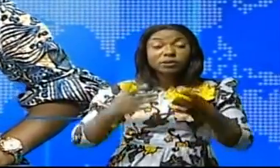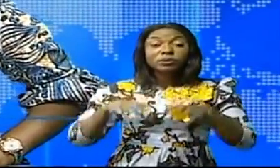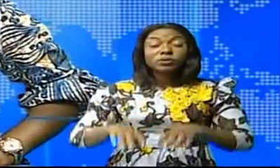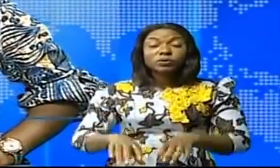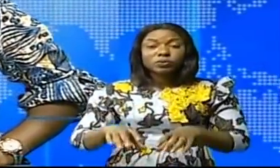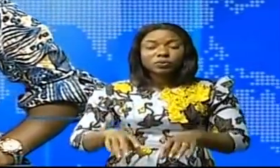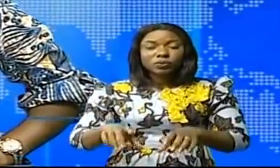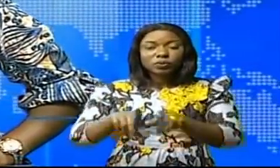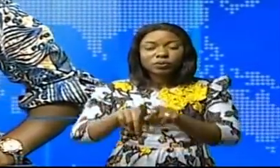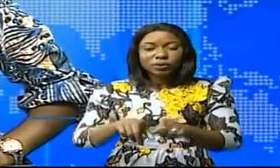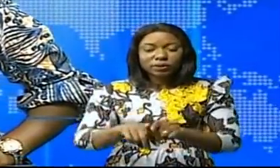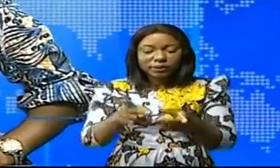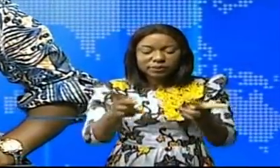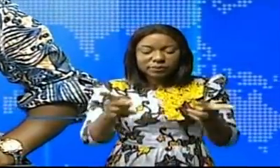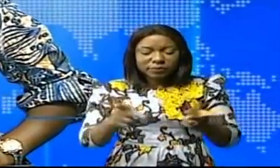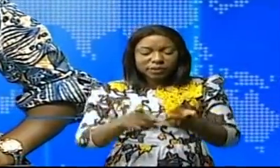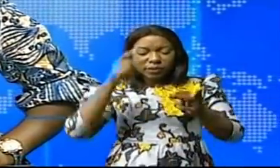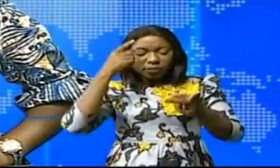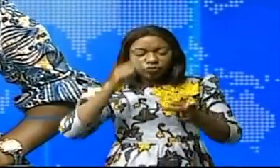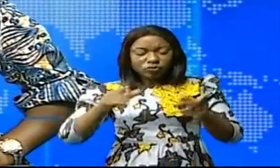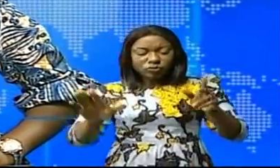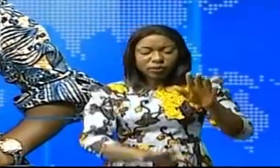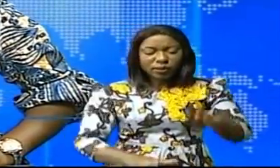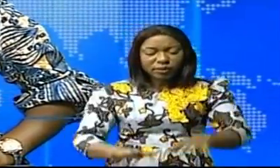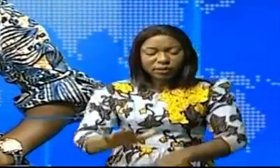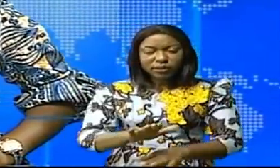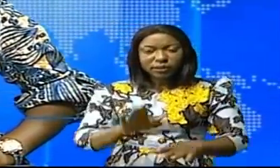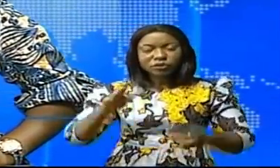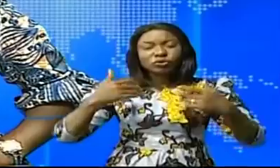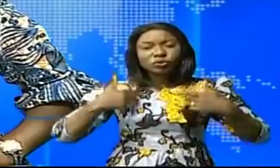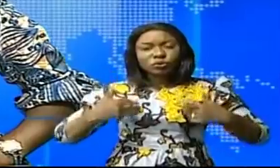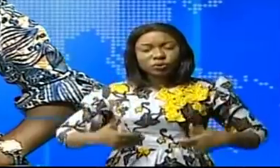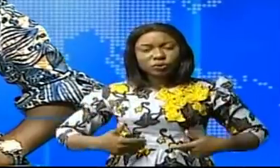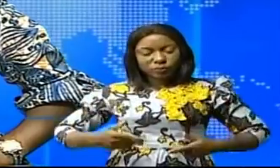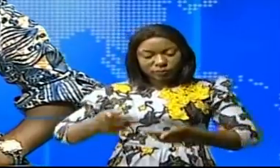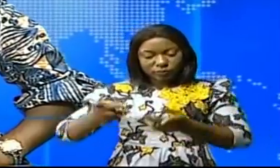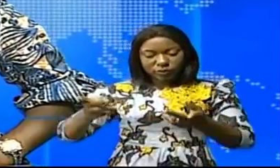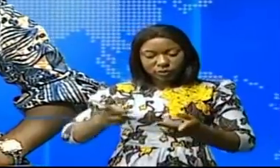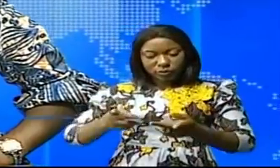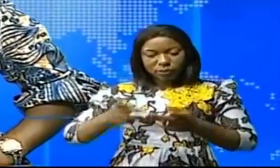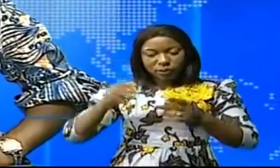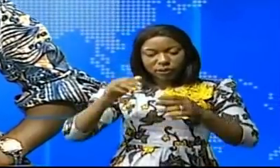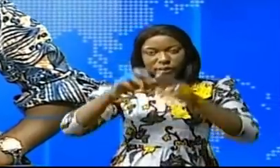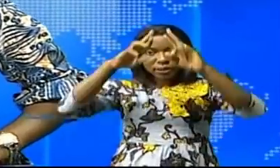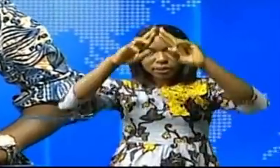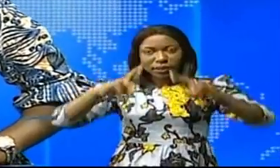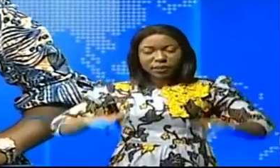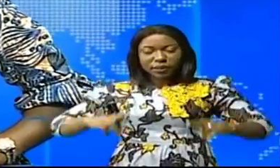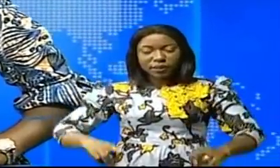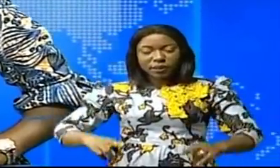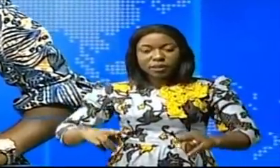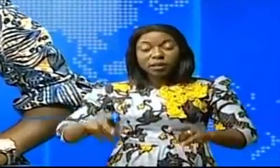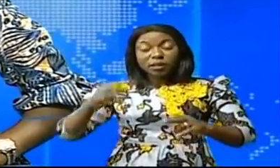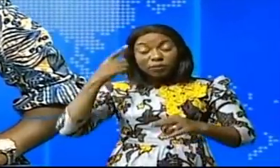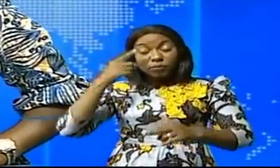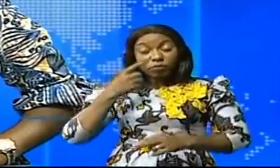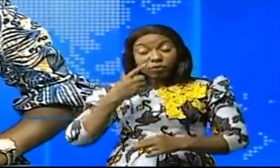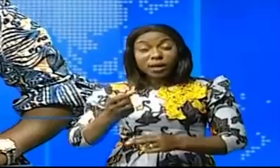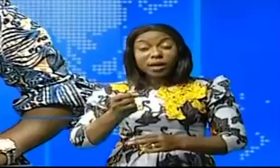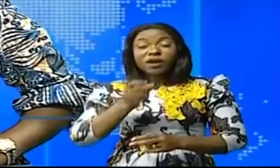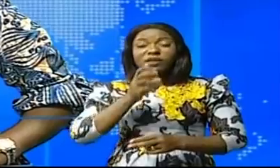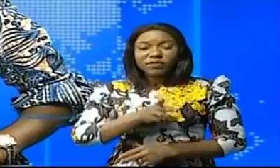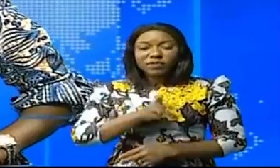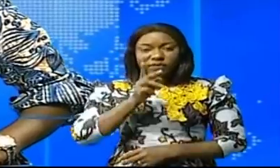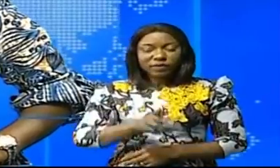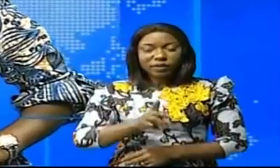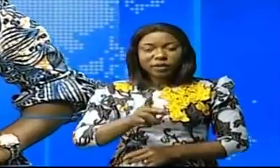où il sera placé est en pleine construction sur le site échangeur pour en avoir le cœur net sur le lieu